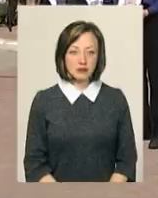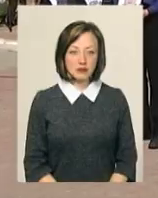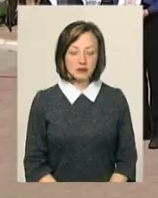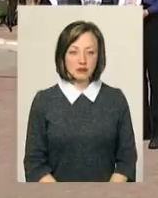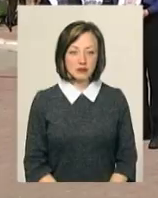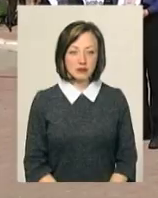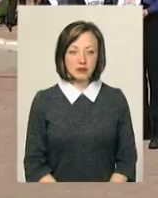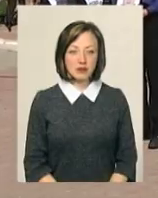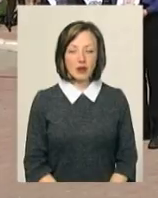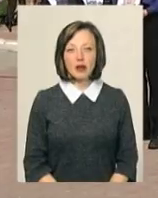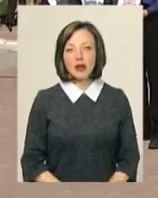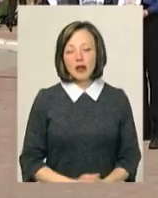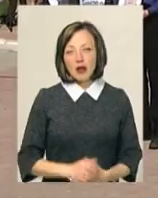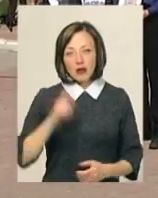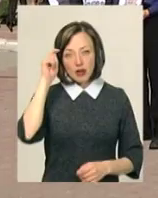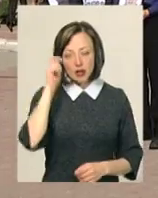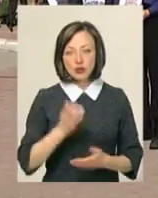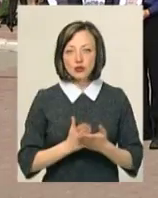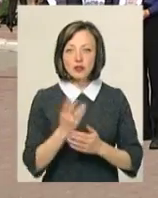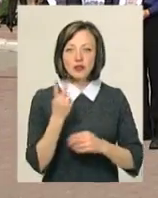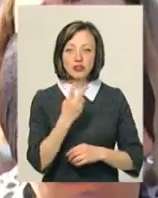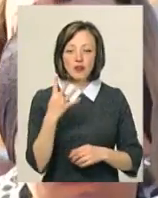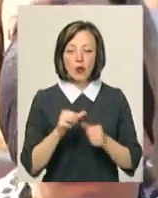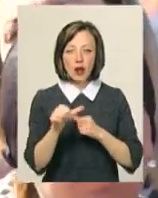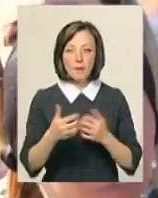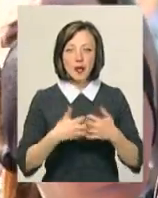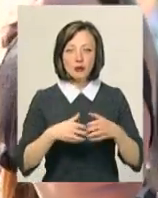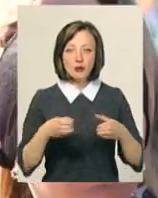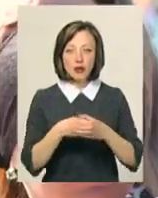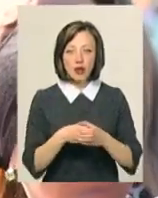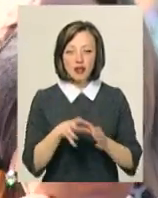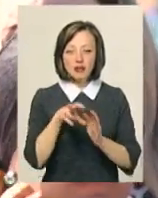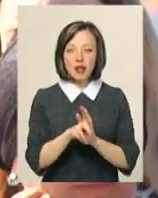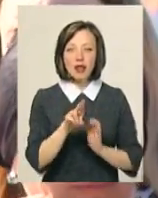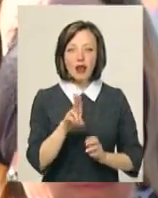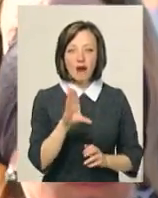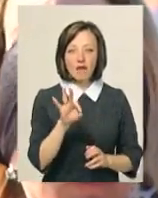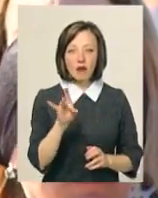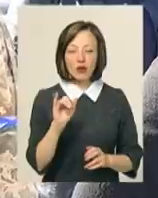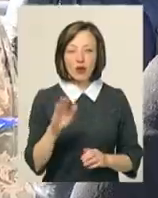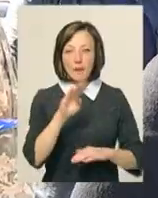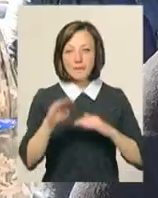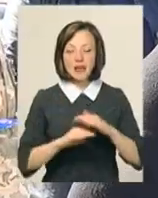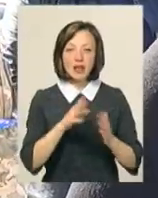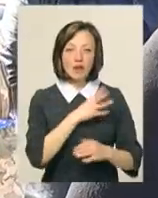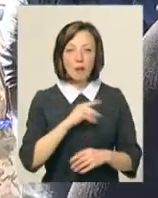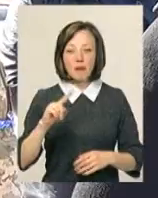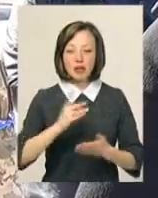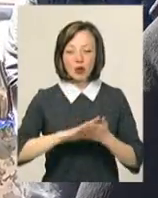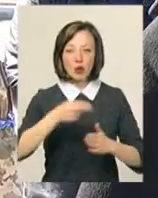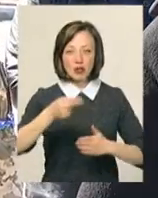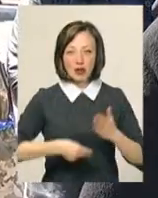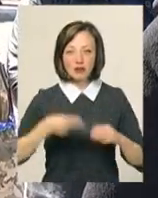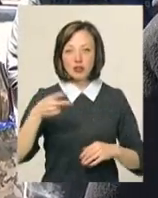Павло Король служив у 24-й окремій механізованій бригаді, яка дислокується у Яверові, під Львовом. Перший військовий контракт зі Збройними силами